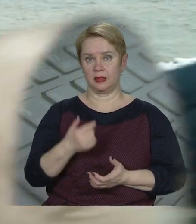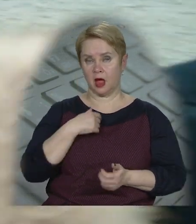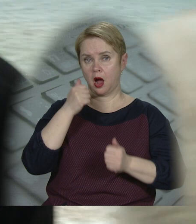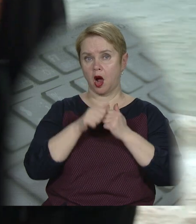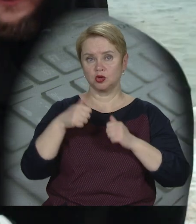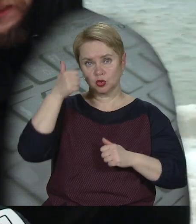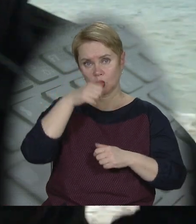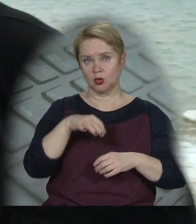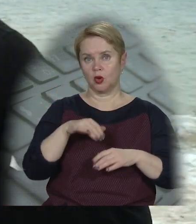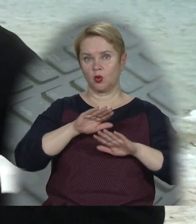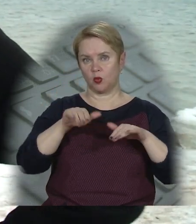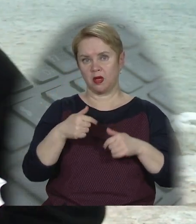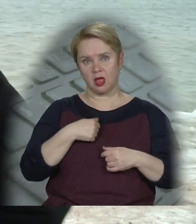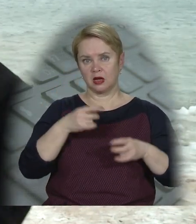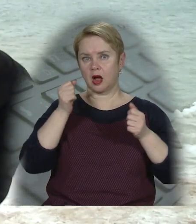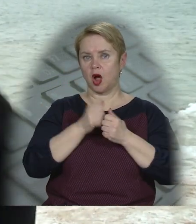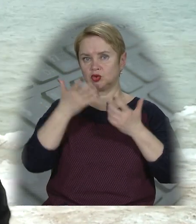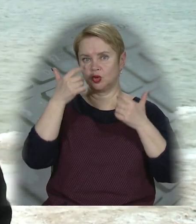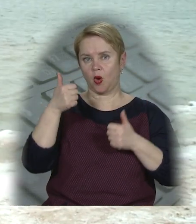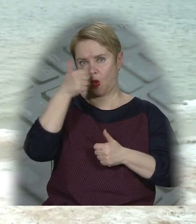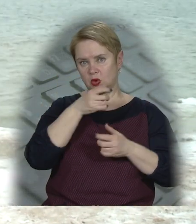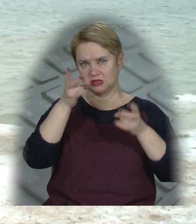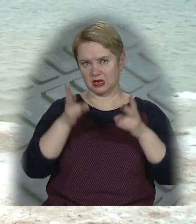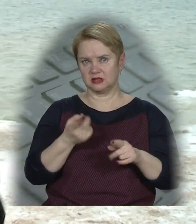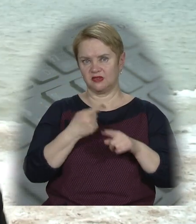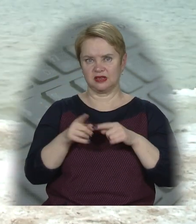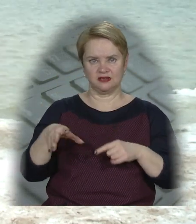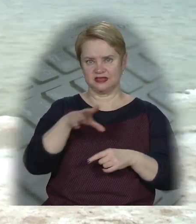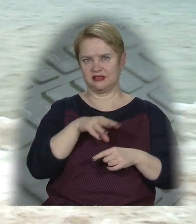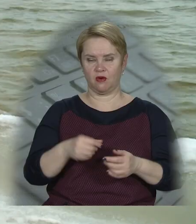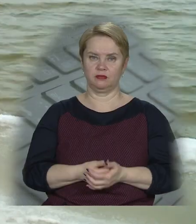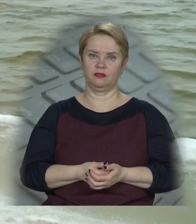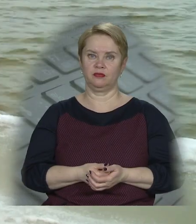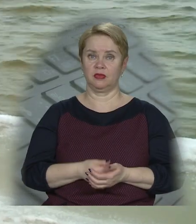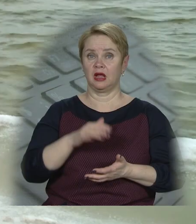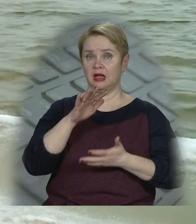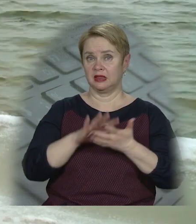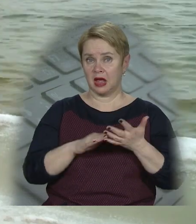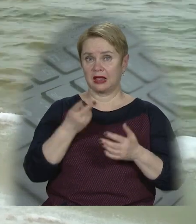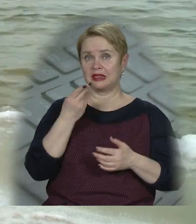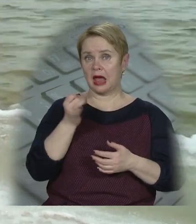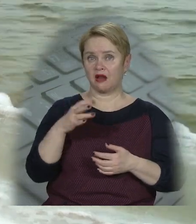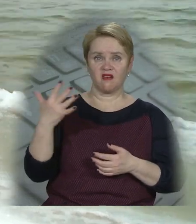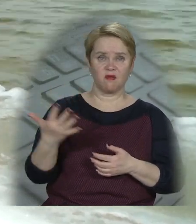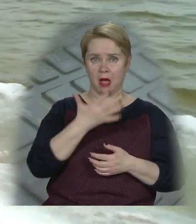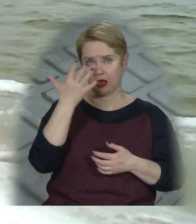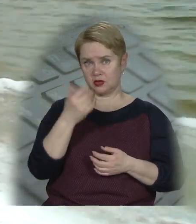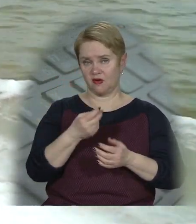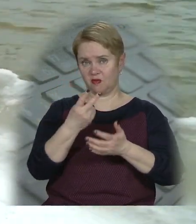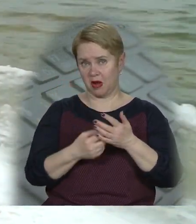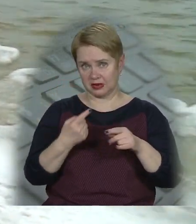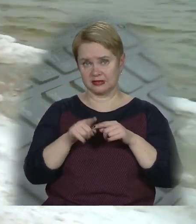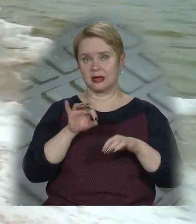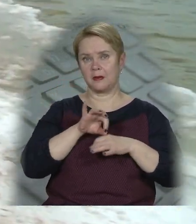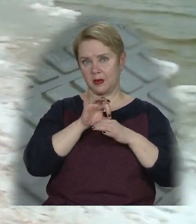Я каже, ти ход купаюсь, але каже, я ходить, я страдаю від цього всього. Дар'я вже вп'ята занурюється в ополонку.